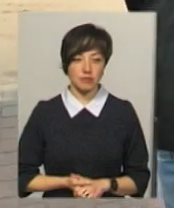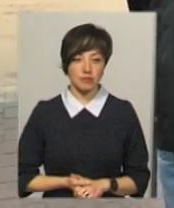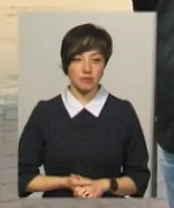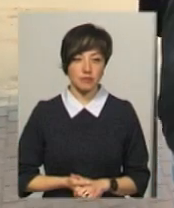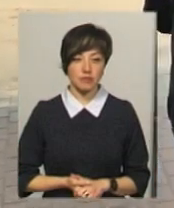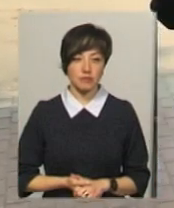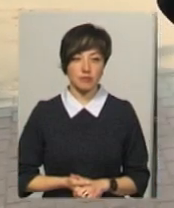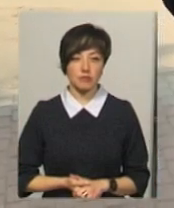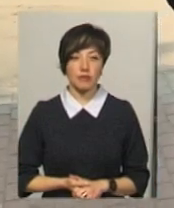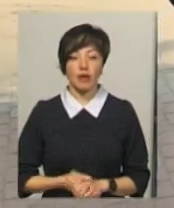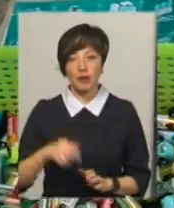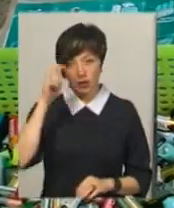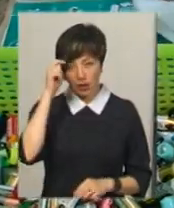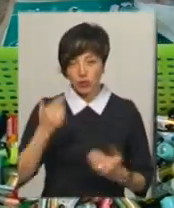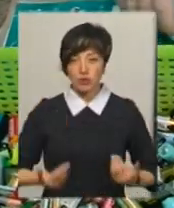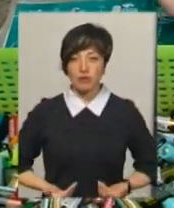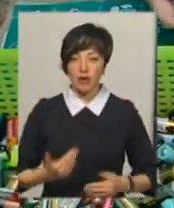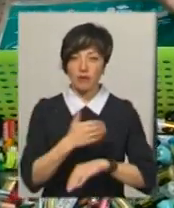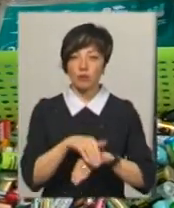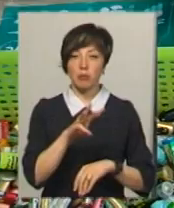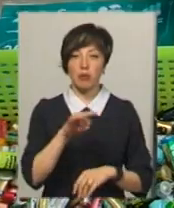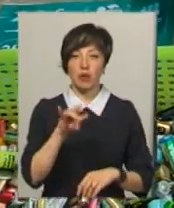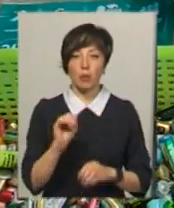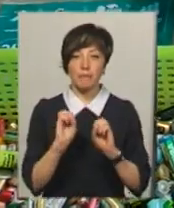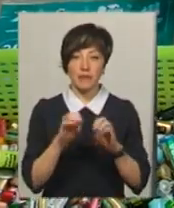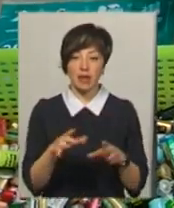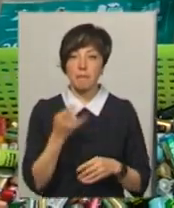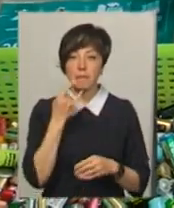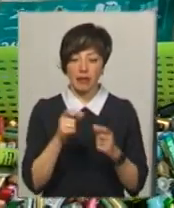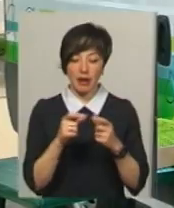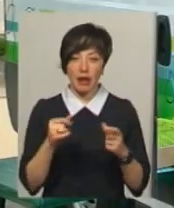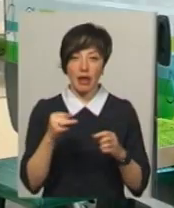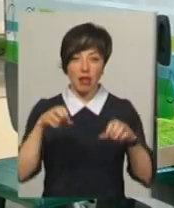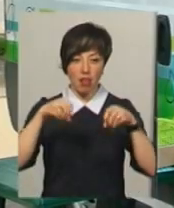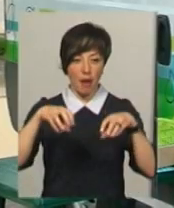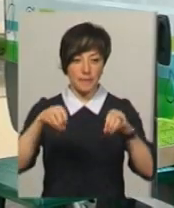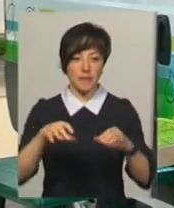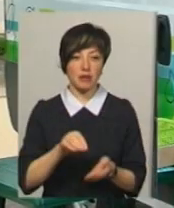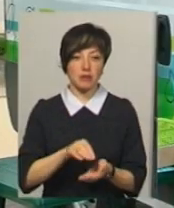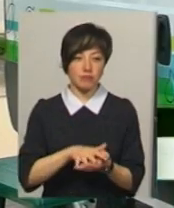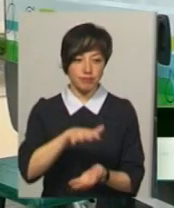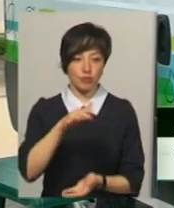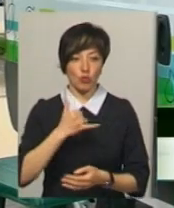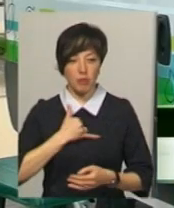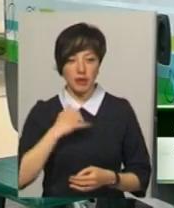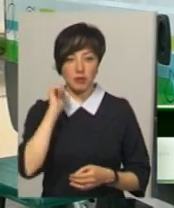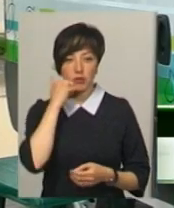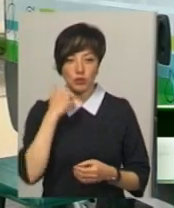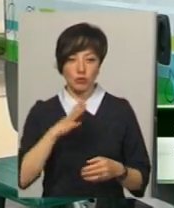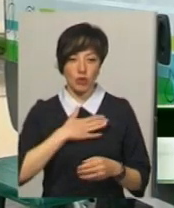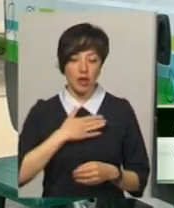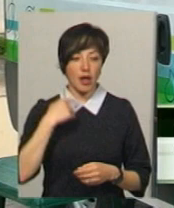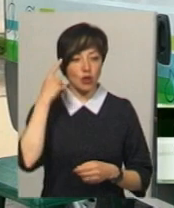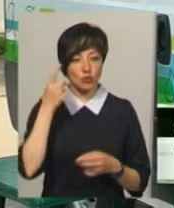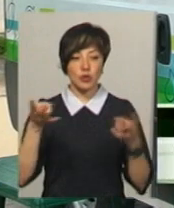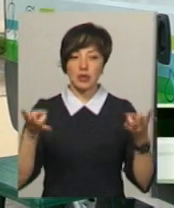Андрій Гнаб проживає у Хмельницьку на проспекті Миру. Приніс дати батарейки лампи. Накопилися в мене і бабусі мої. Я